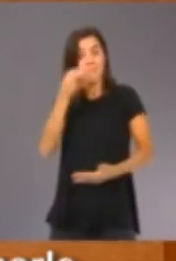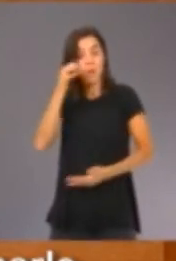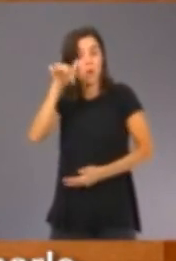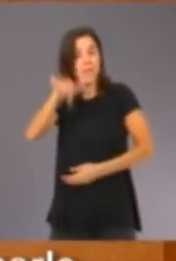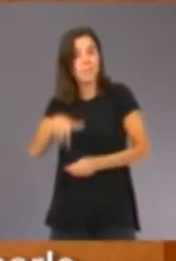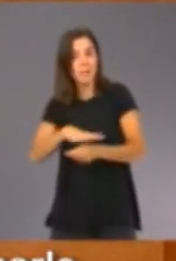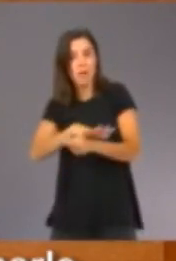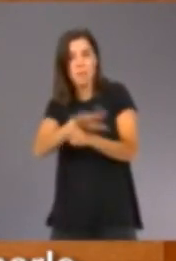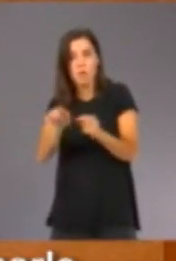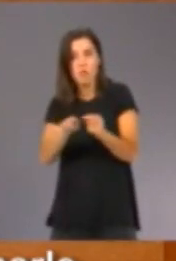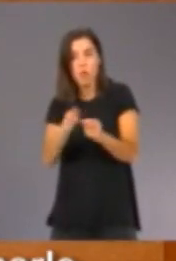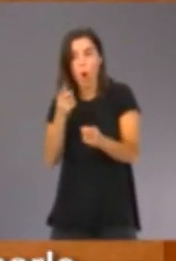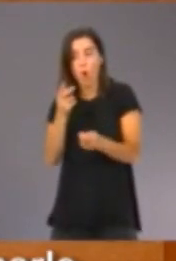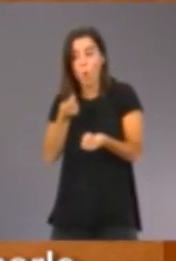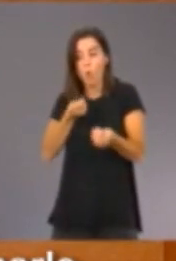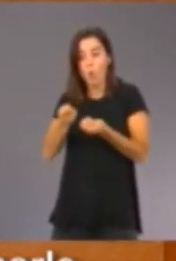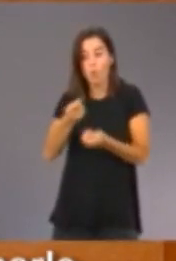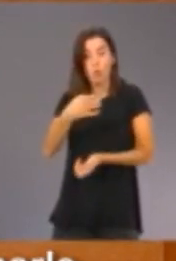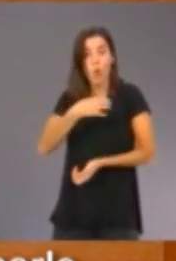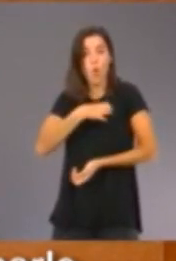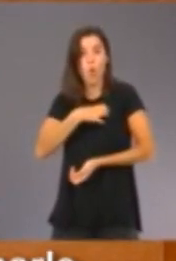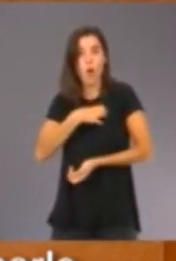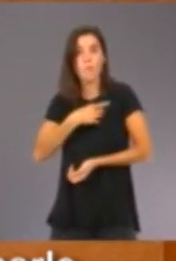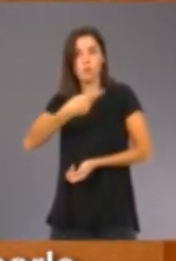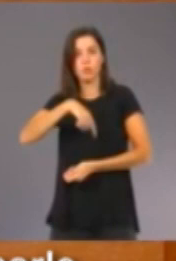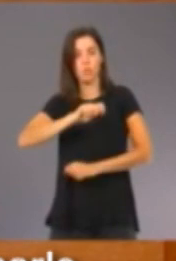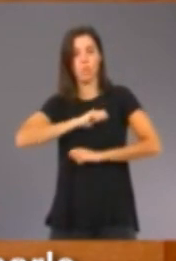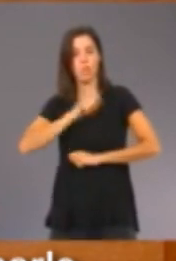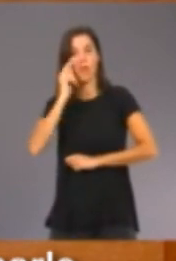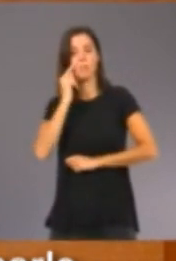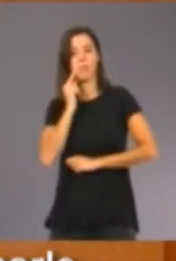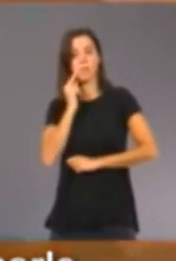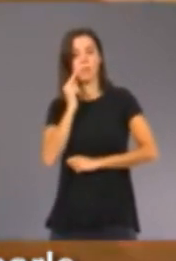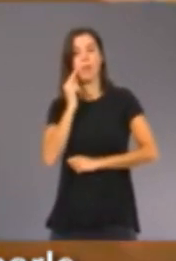I el coronavirus este, Covid, com li vulguem dir, també el controlarem.